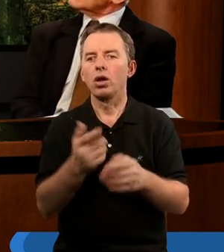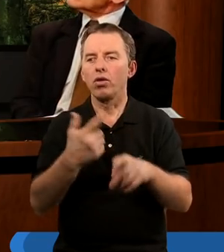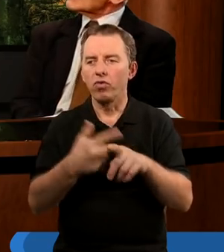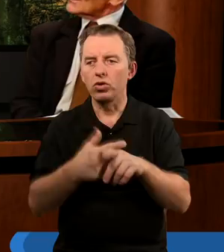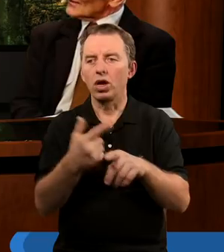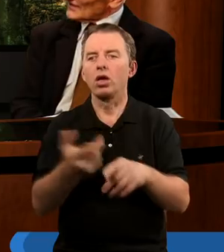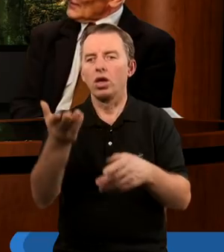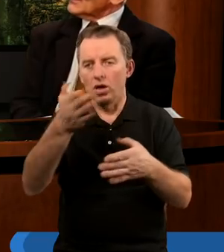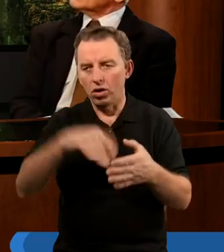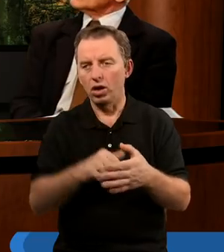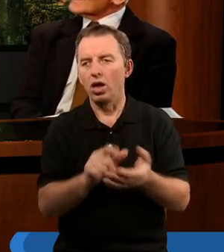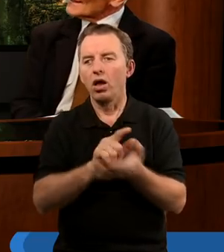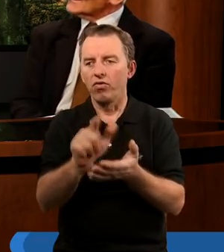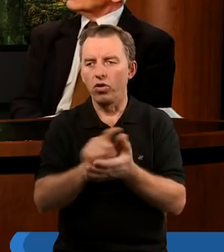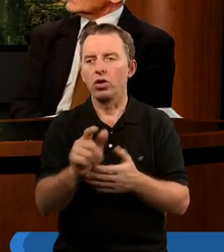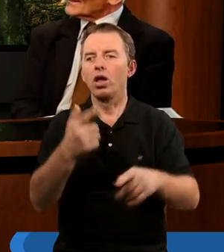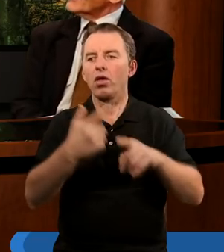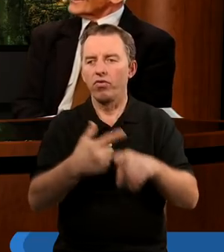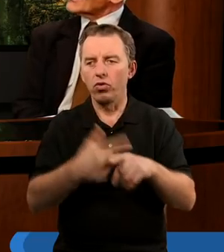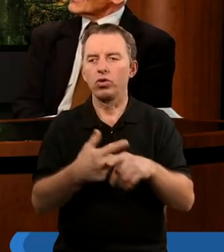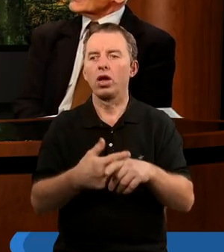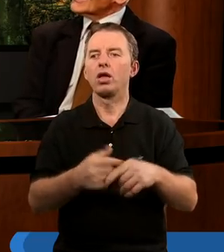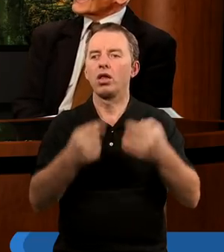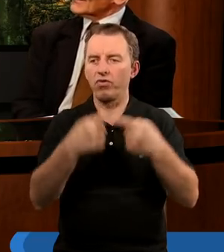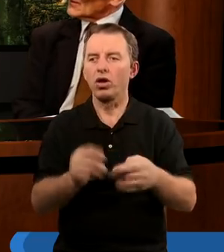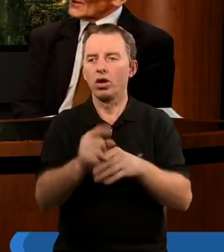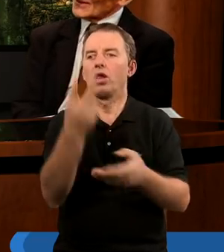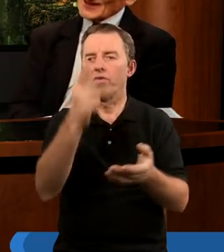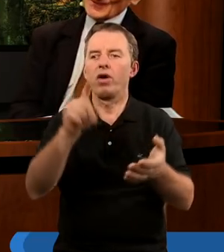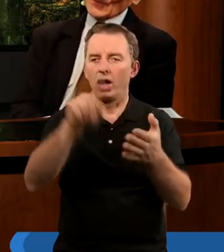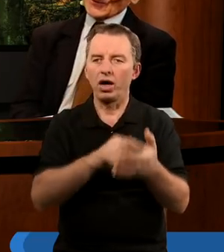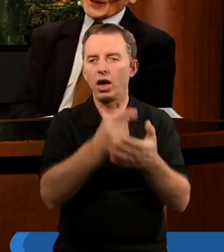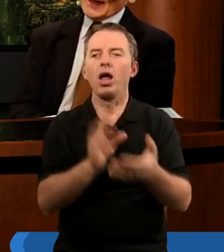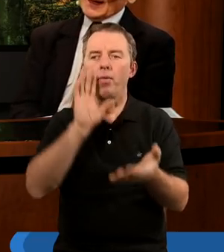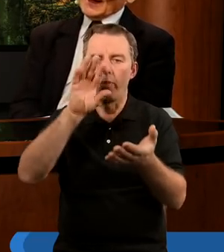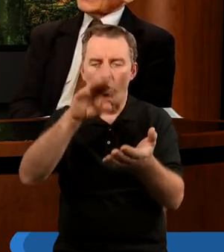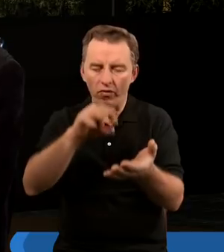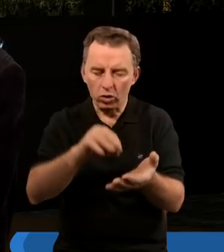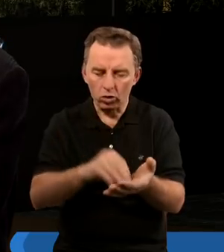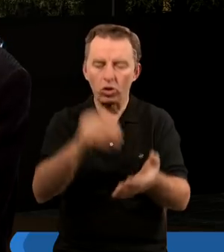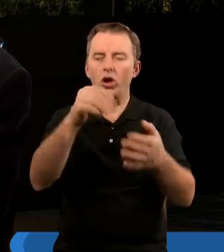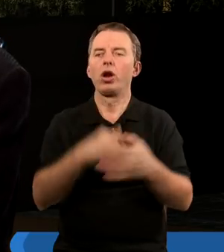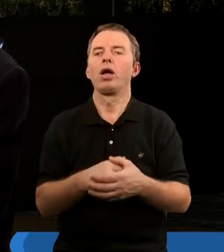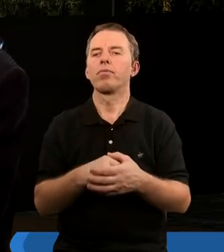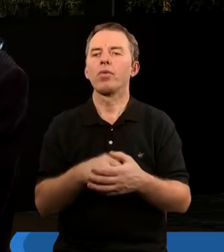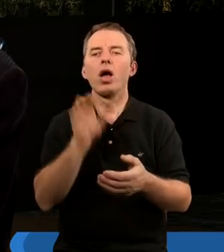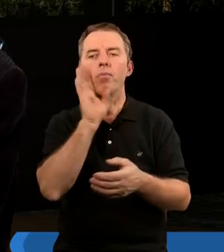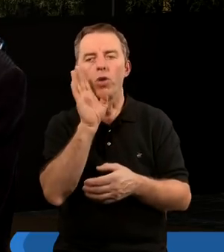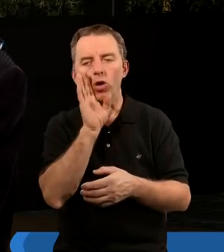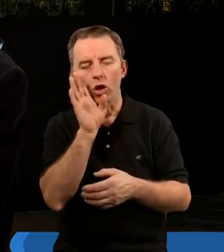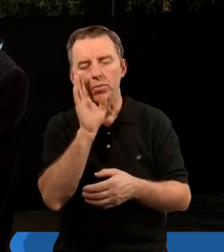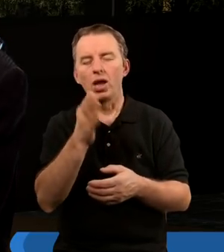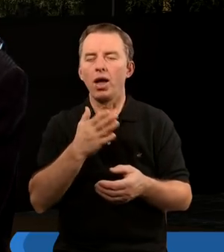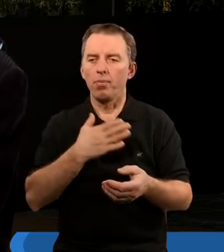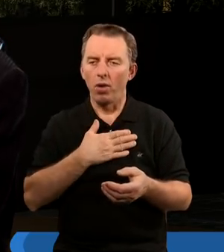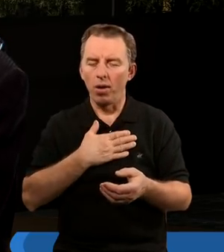dwudziesty rozdział, chyba dwunasty wersja. Dwunasty i dwudziesty wiersz. Później tak dwukrotnie jest powtórzone. I podobnie